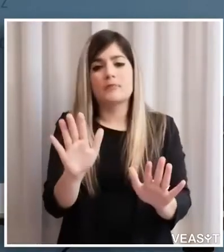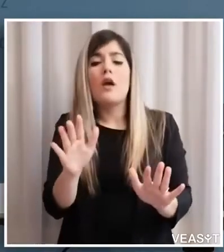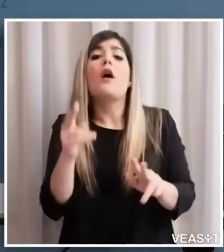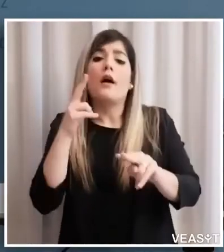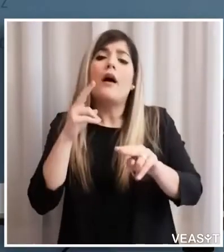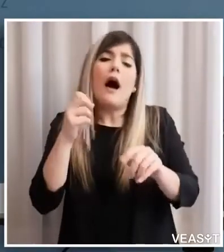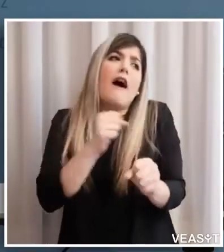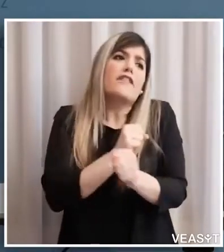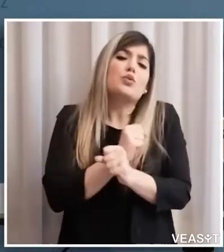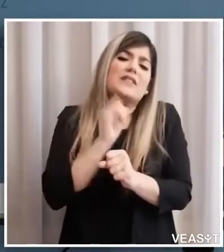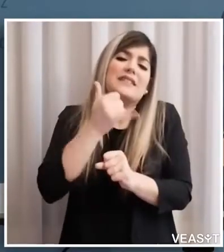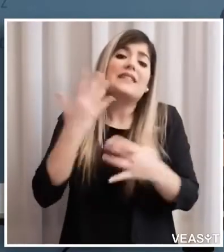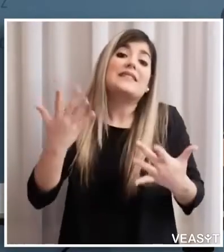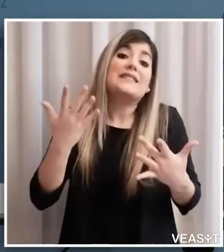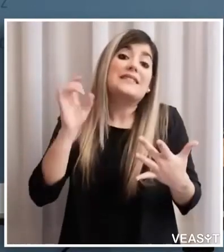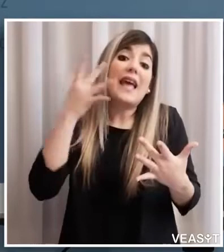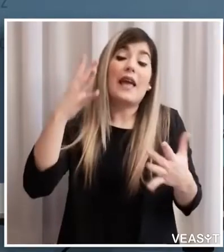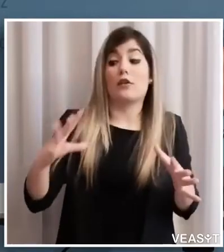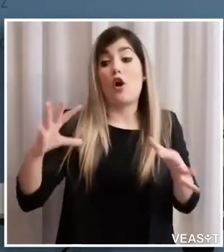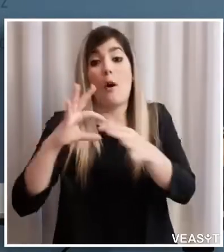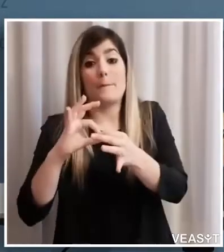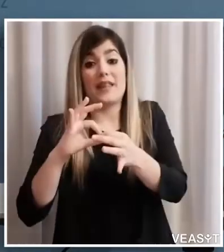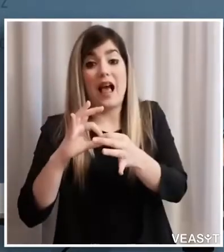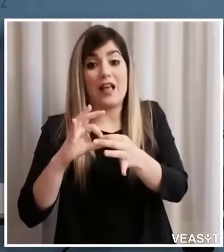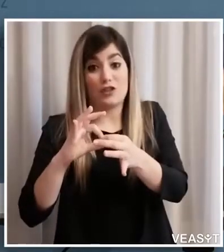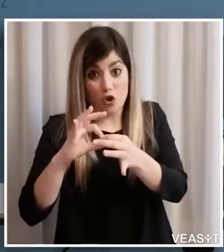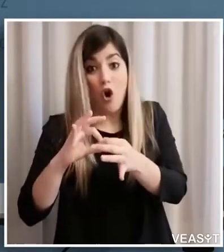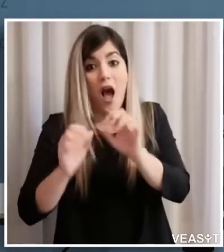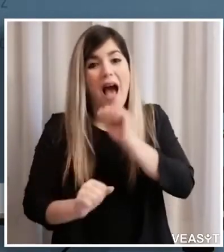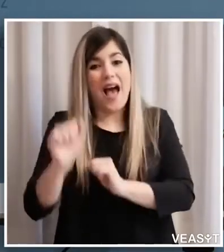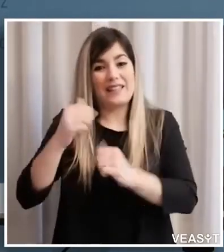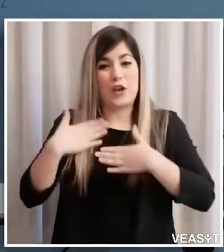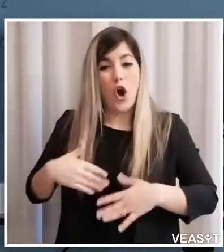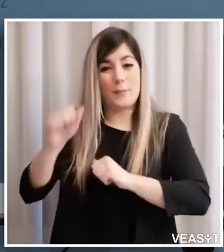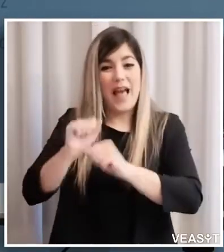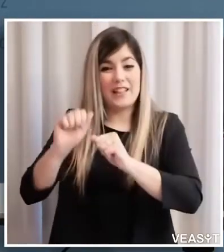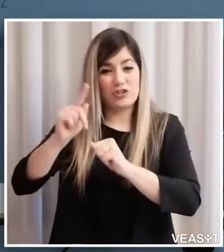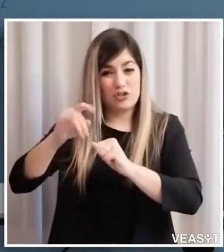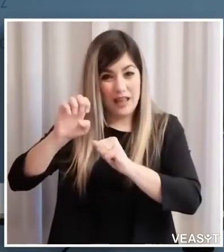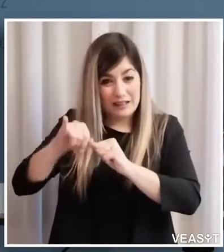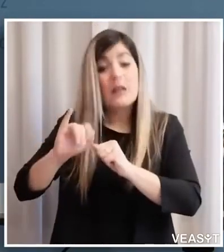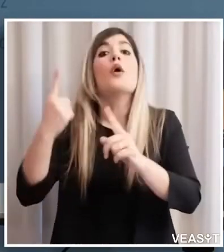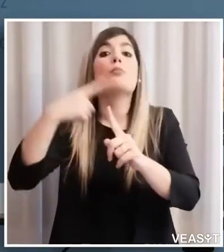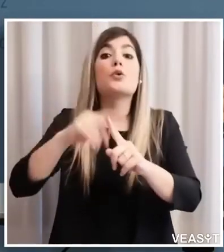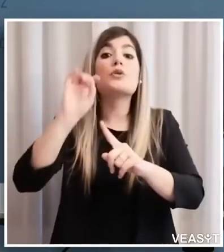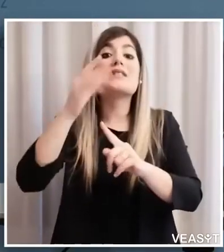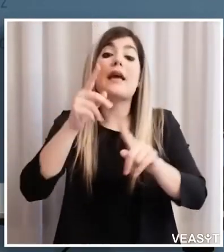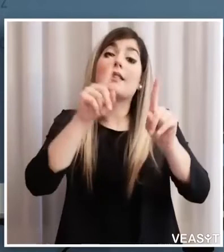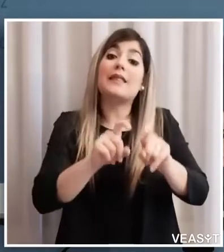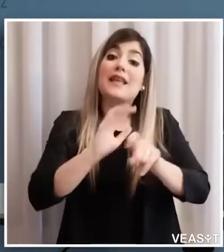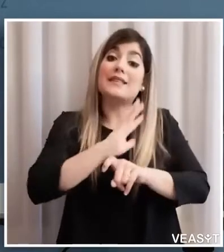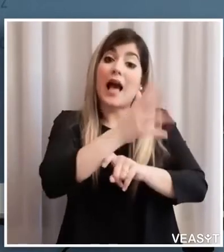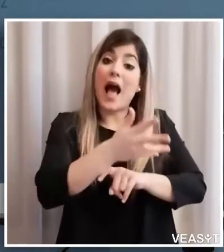di loro anticorpi e antigene e ovviamente anche poi addirittura collaudati con test diciamo validati con test